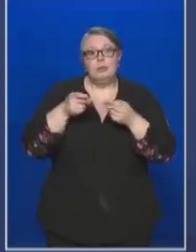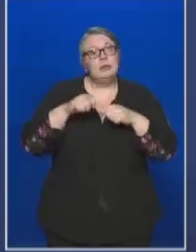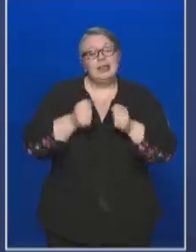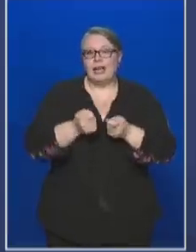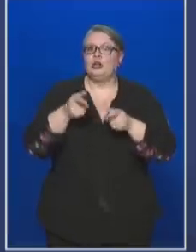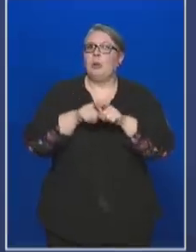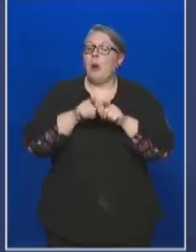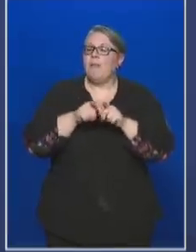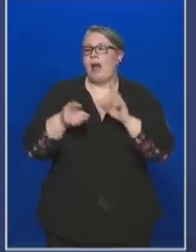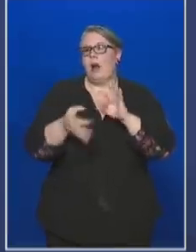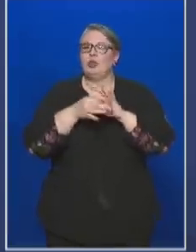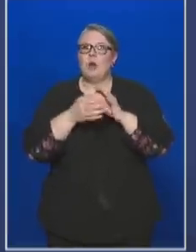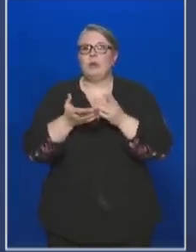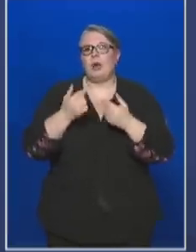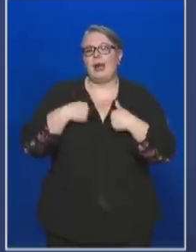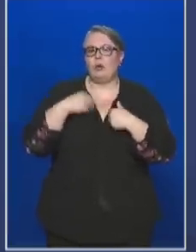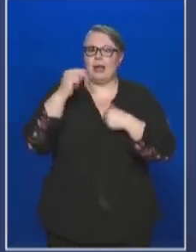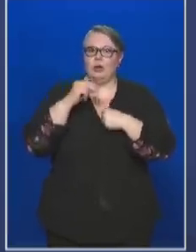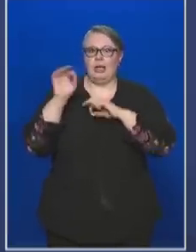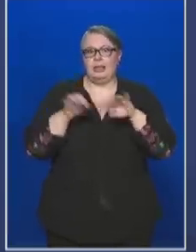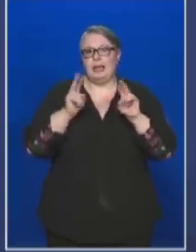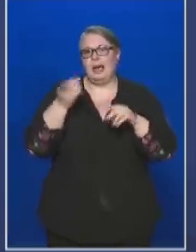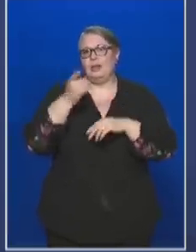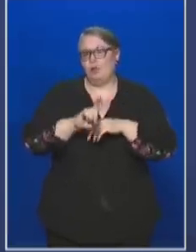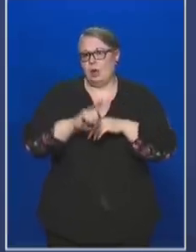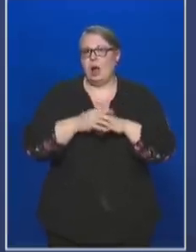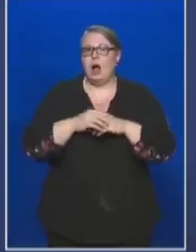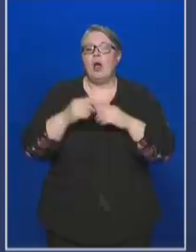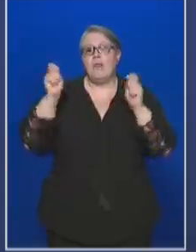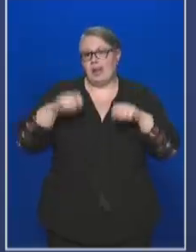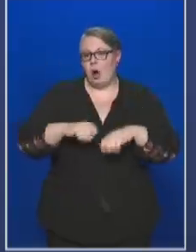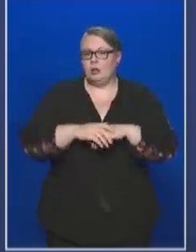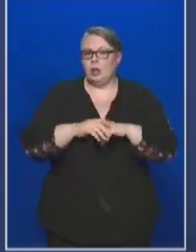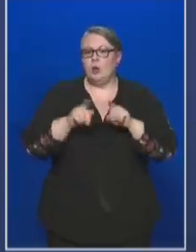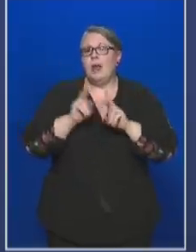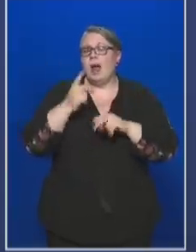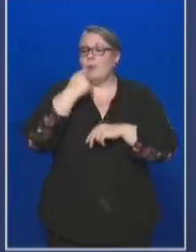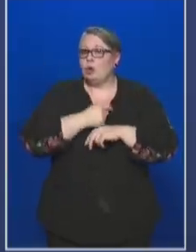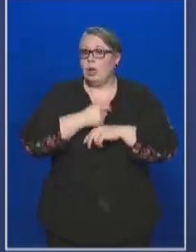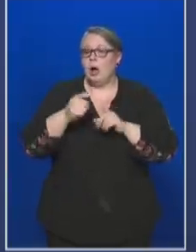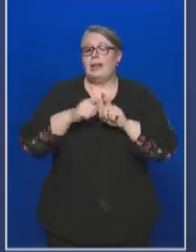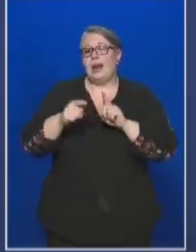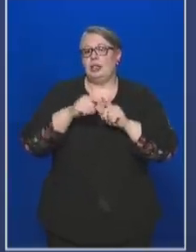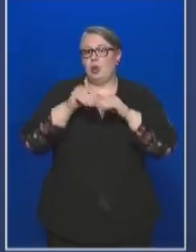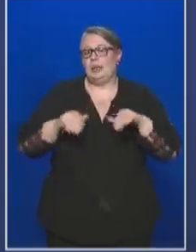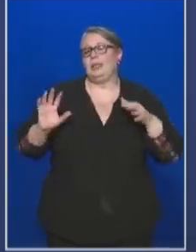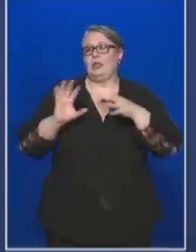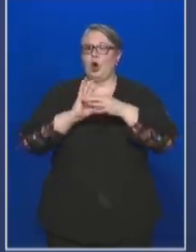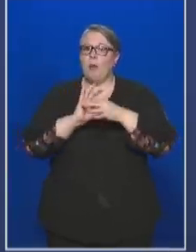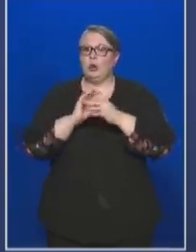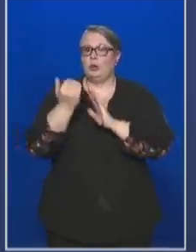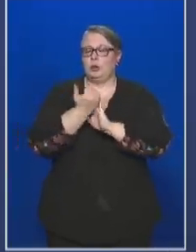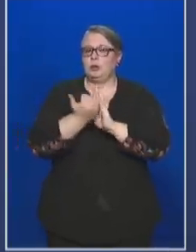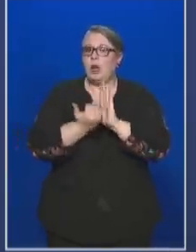amelyek tekintetében nekünk rendőri intézkedés kellett volna foganatosítani. Azt lehet mondani, hogy a kiárási korlátozással kapcsolatos